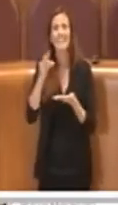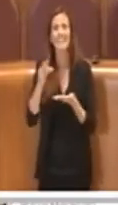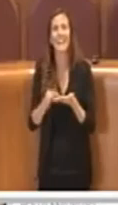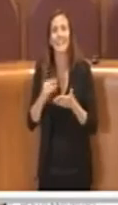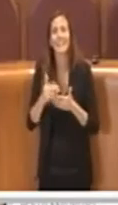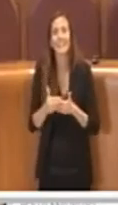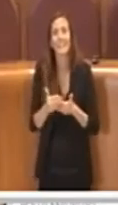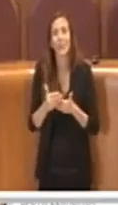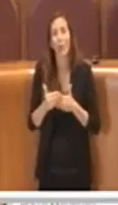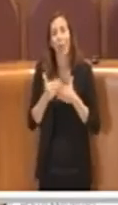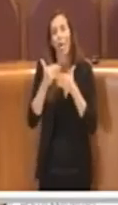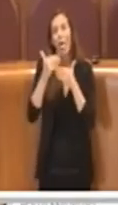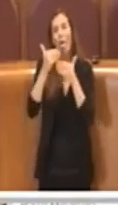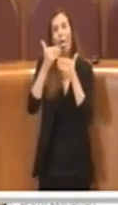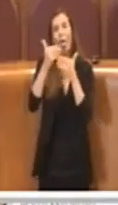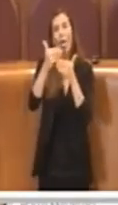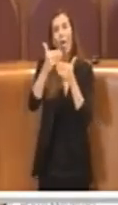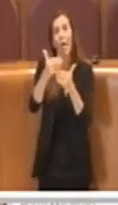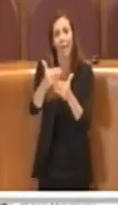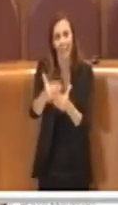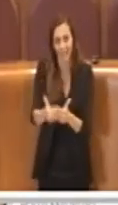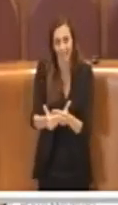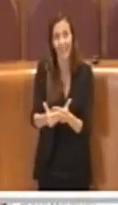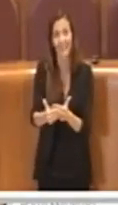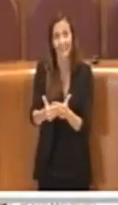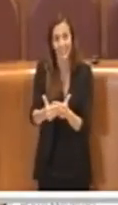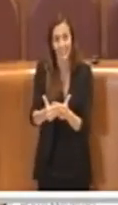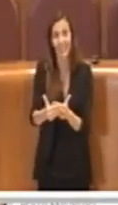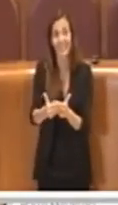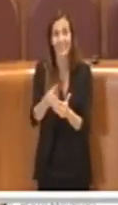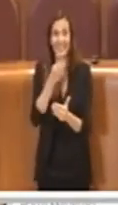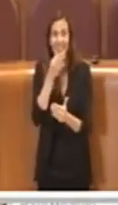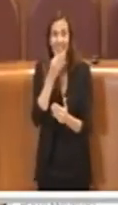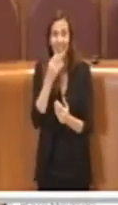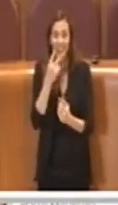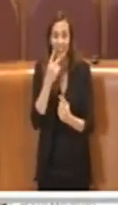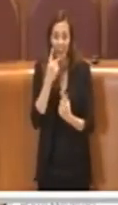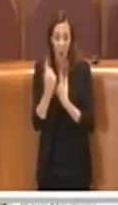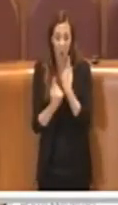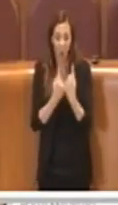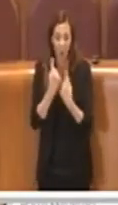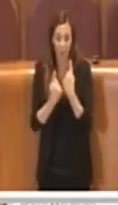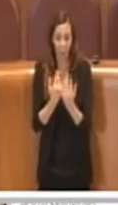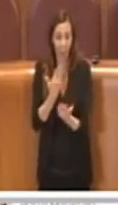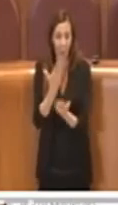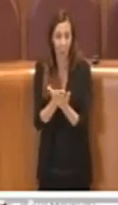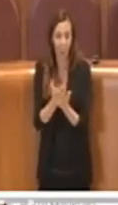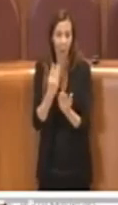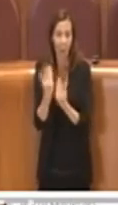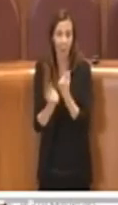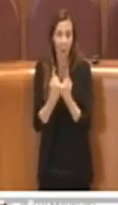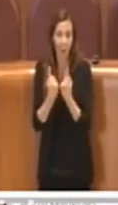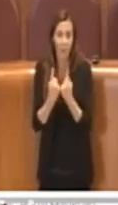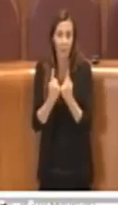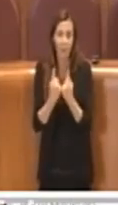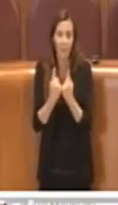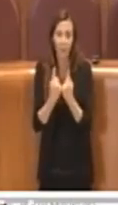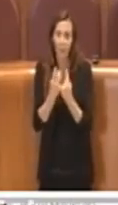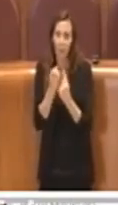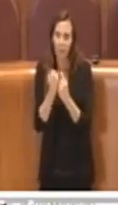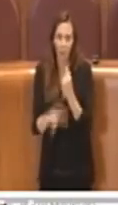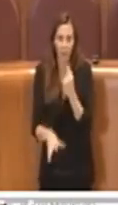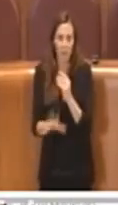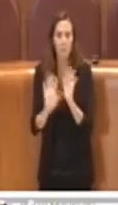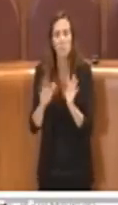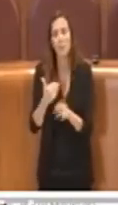distanza di tempo ha di fatto decontestualizzato la proposta. Purtuttavia mi